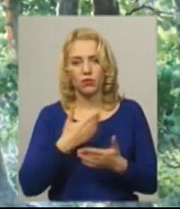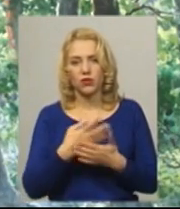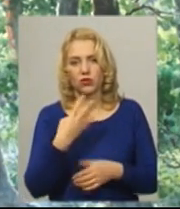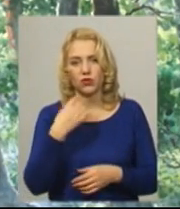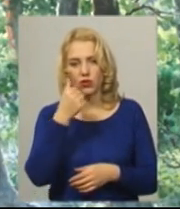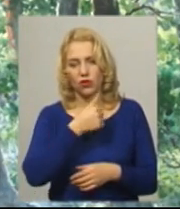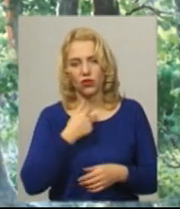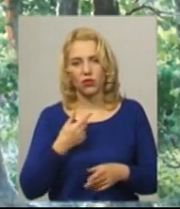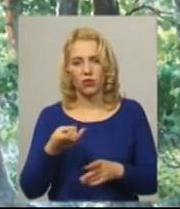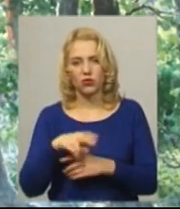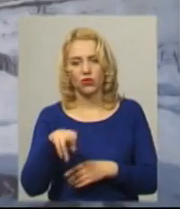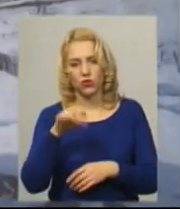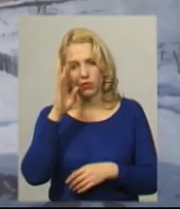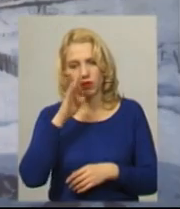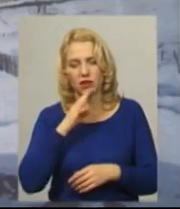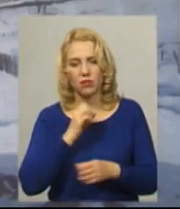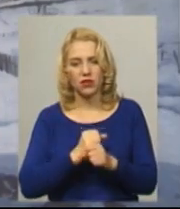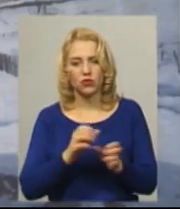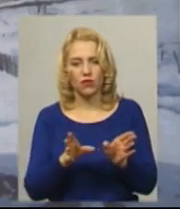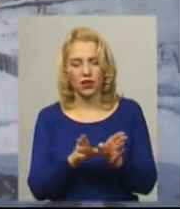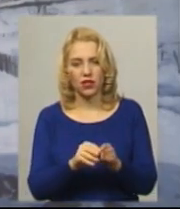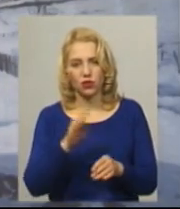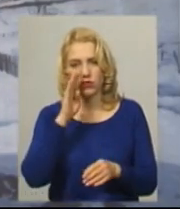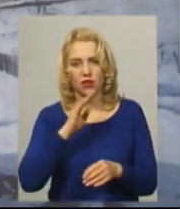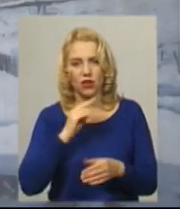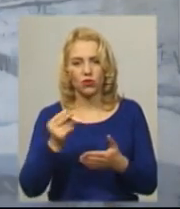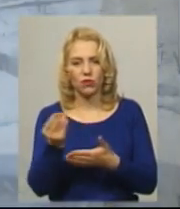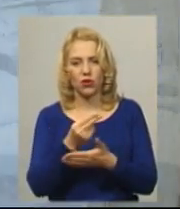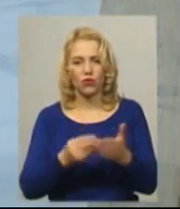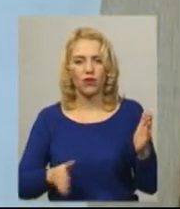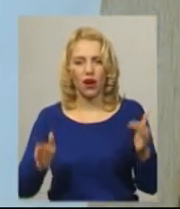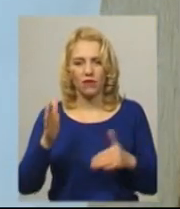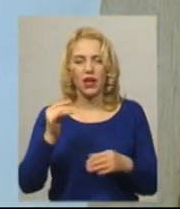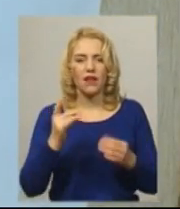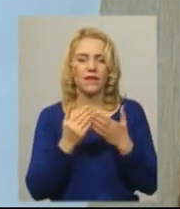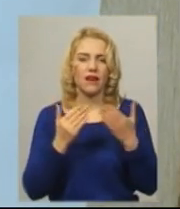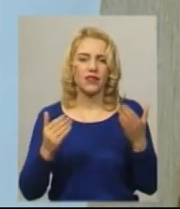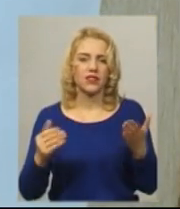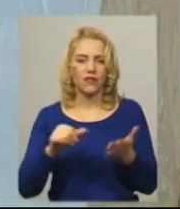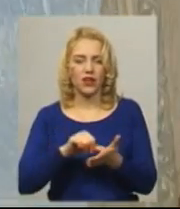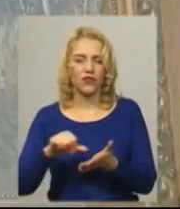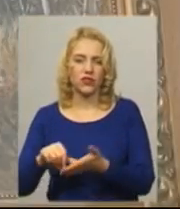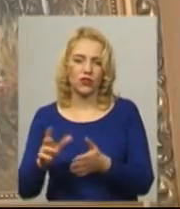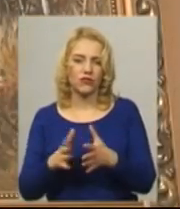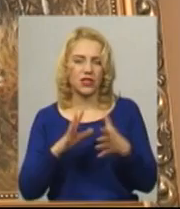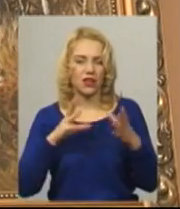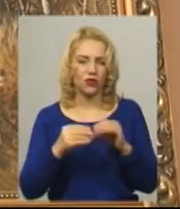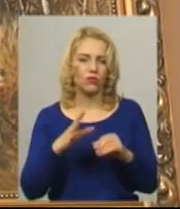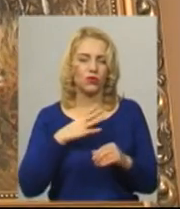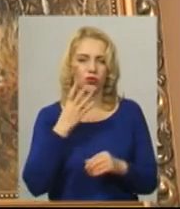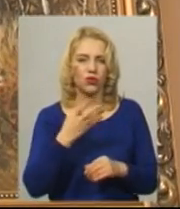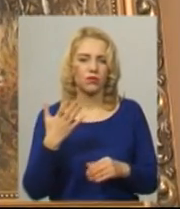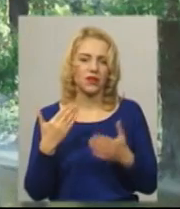років, перейшов до батька працювати. Разом з татом писав картини, і на виставках разом виставлялись. Загалом було більше 45 виставок,